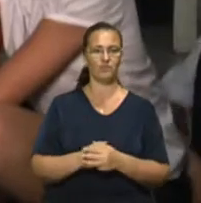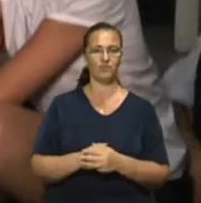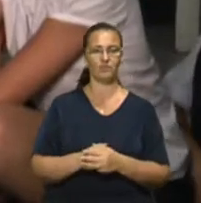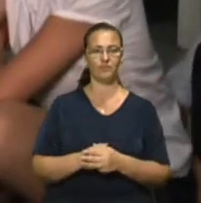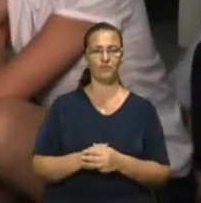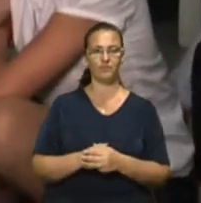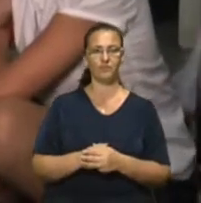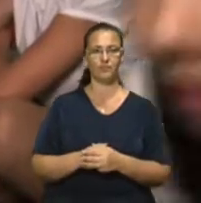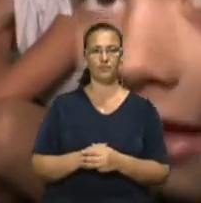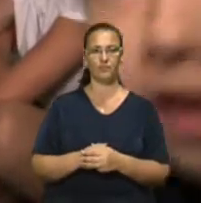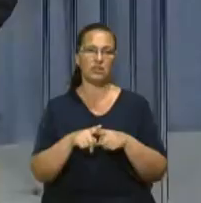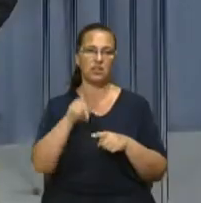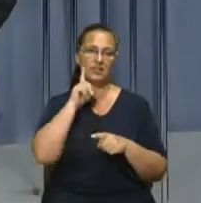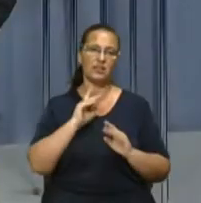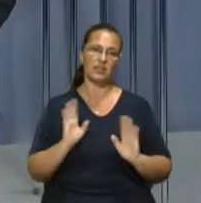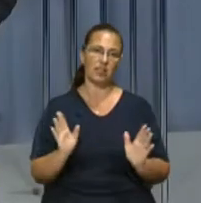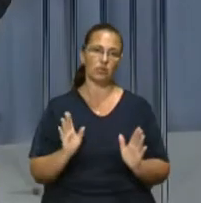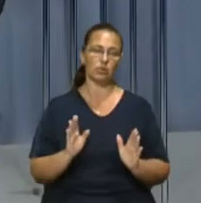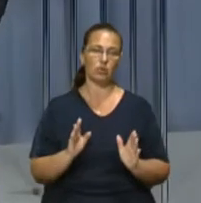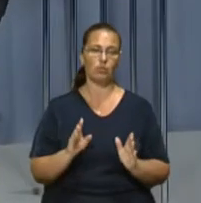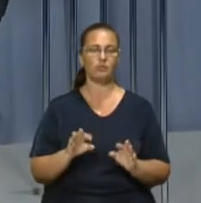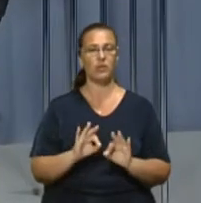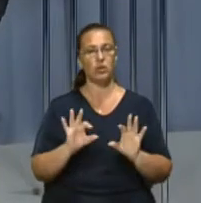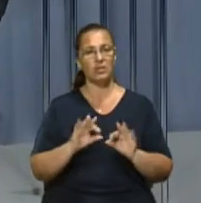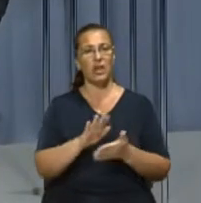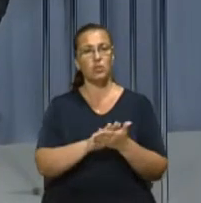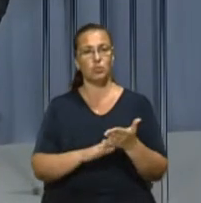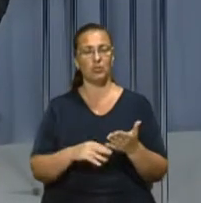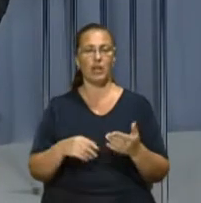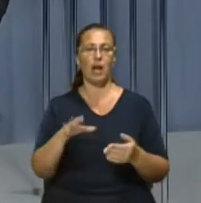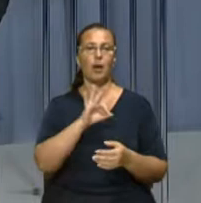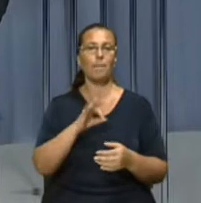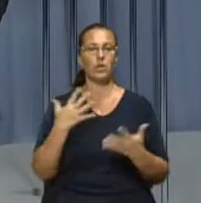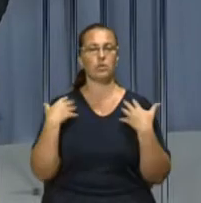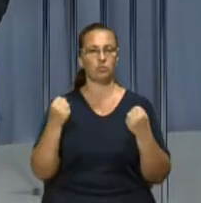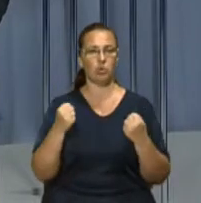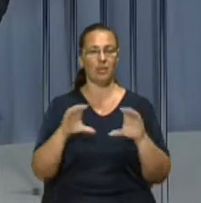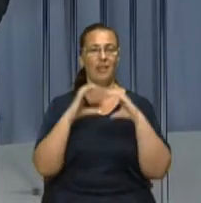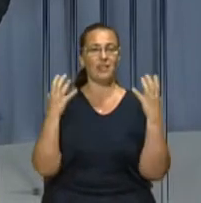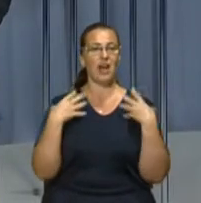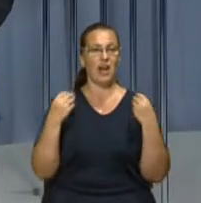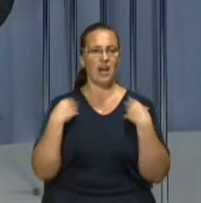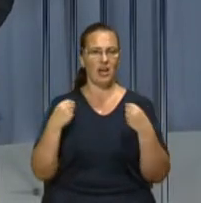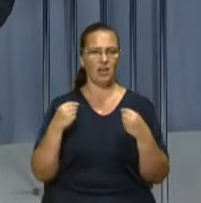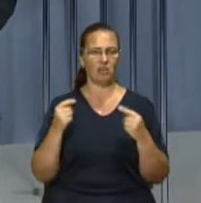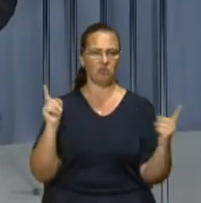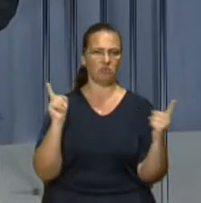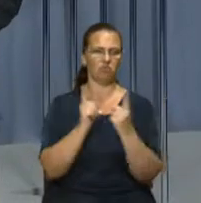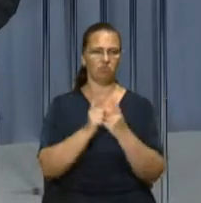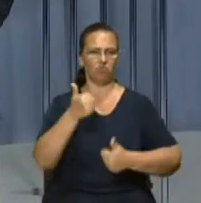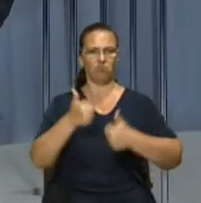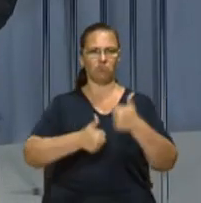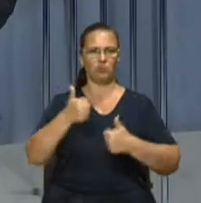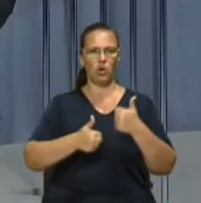на Суспільному, Львів. Ми йдемо далі до новин спорту. На арені Львів триває футбольний матч між національними жіночими